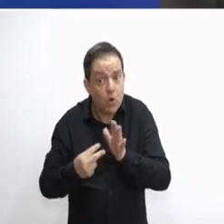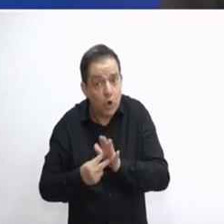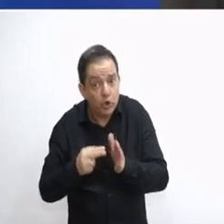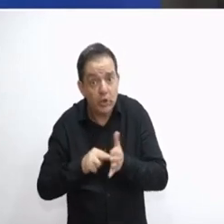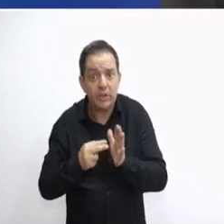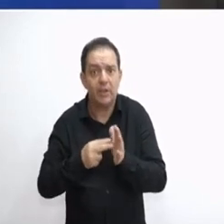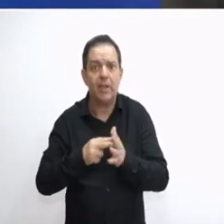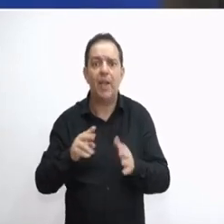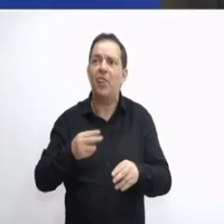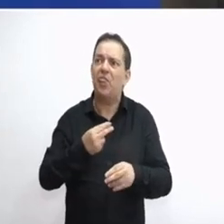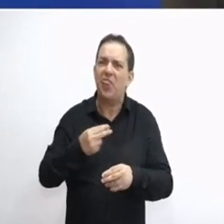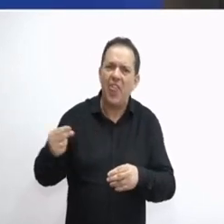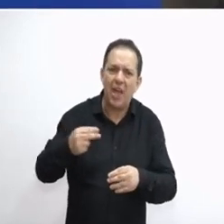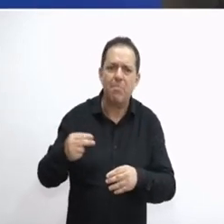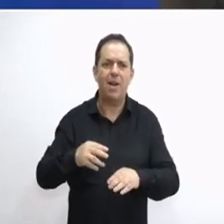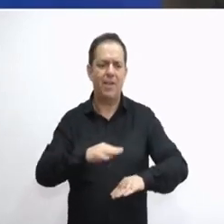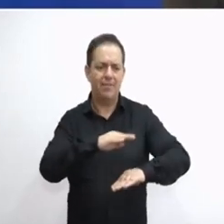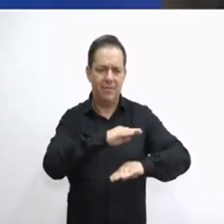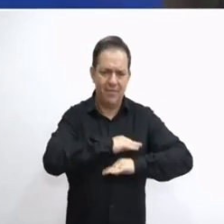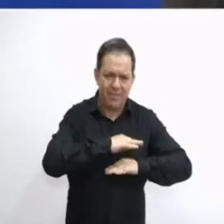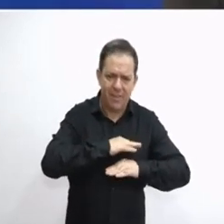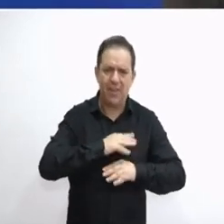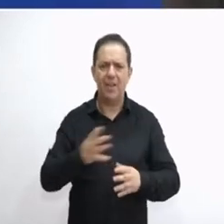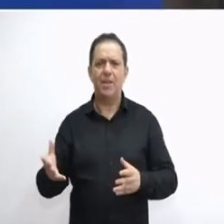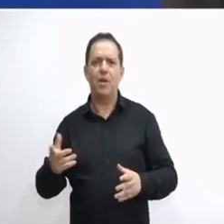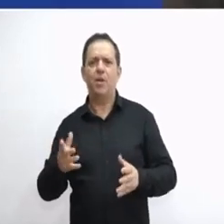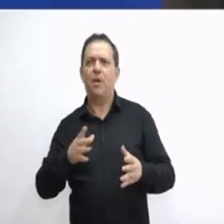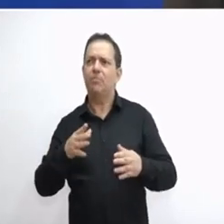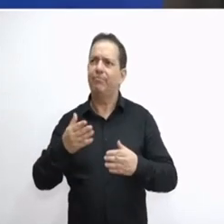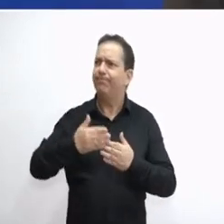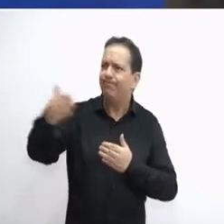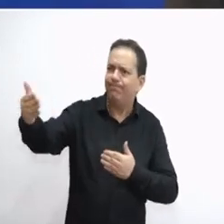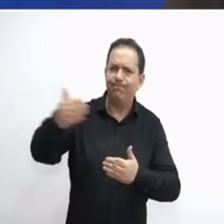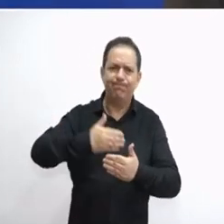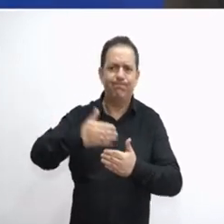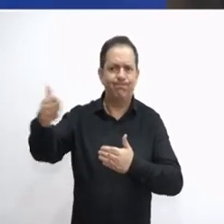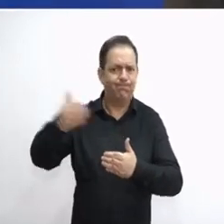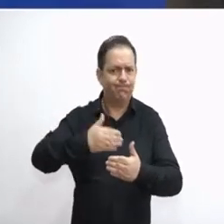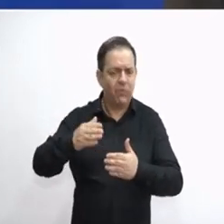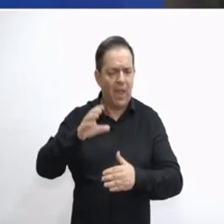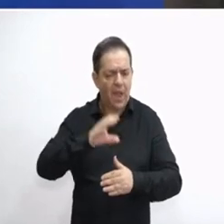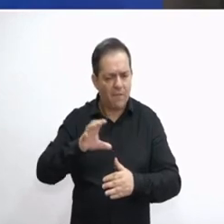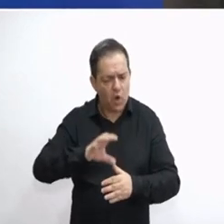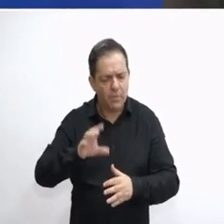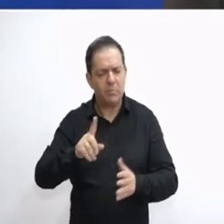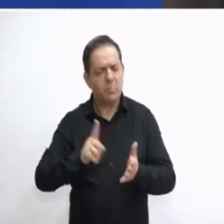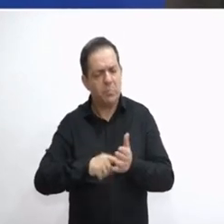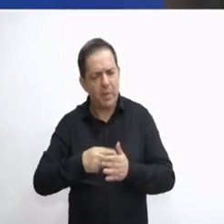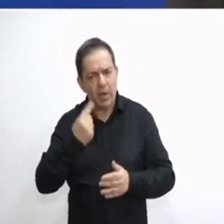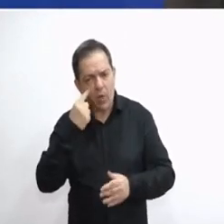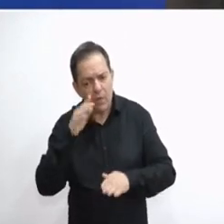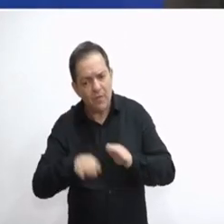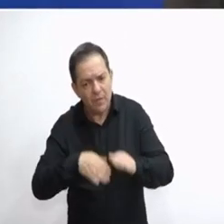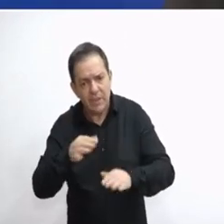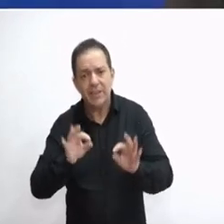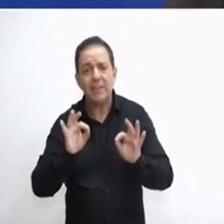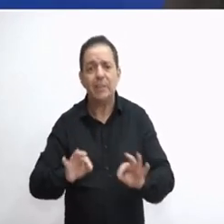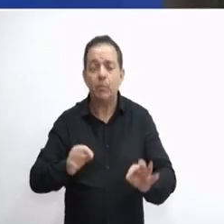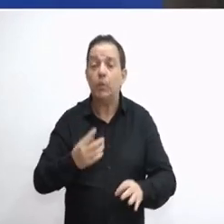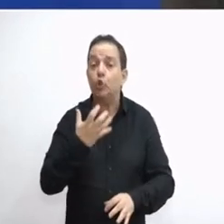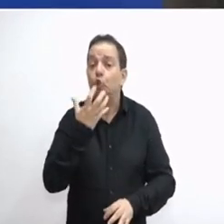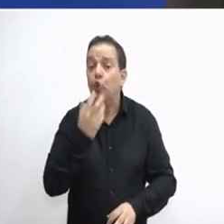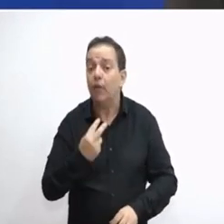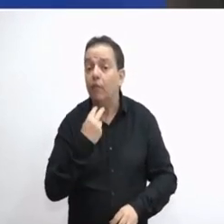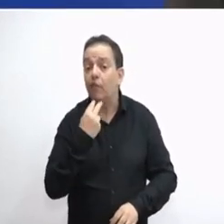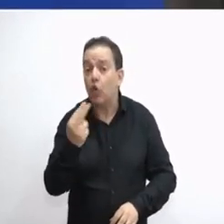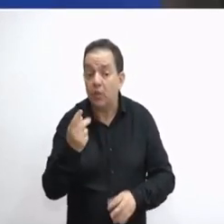σε γεωστρατηγική και γεωπολιτική θέση της Ευρώπης. Άρα, Ευρώπη πρέπει να πει τα πατηματά της και πρέπει να υπάρχει μια πολύ σοβαρή φωνή